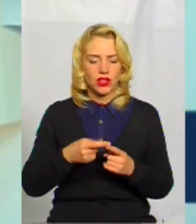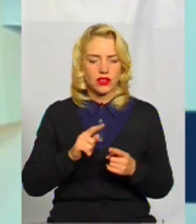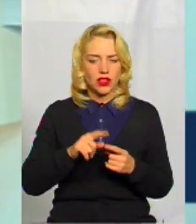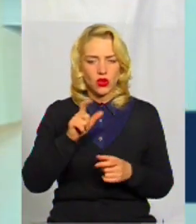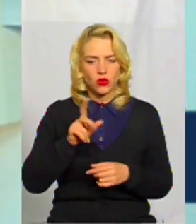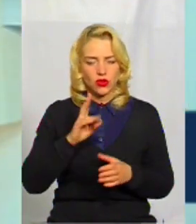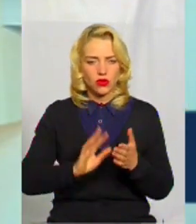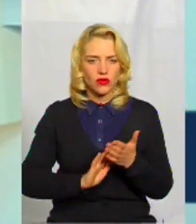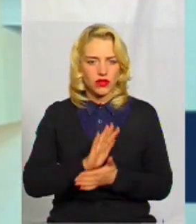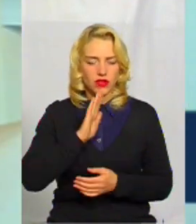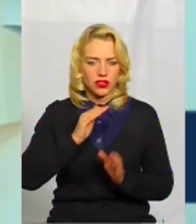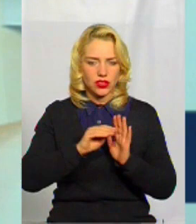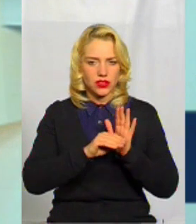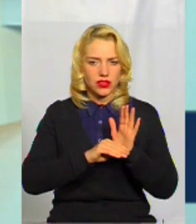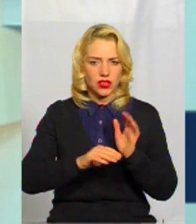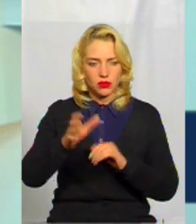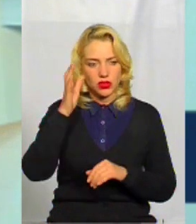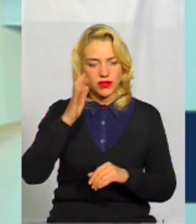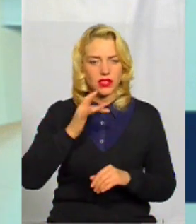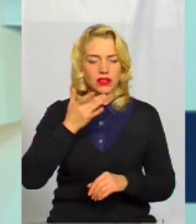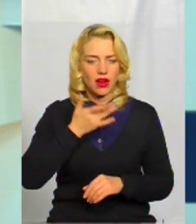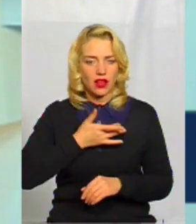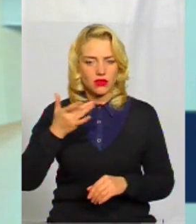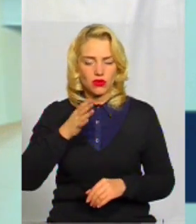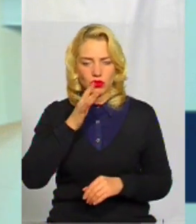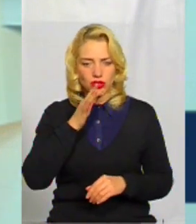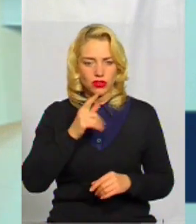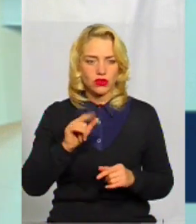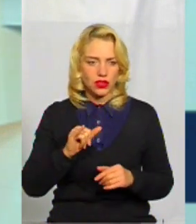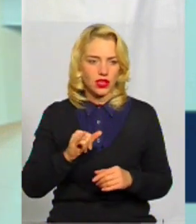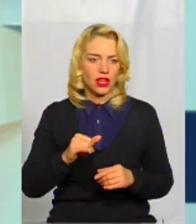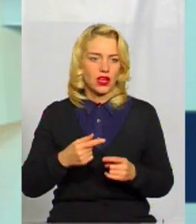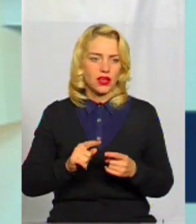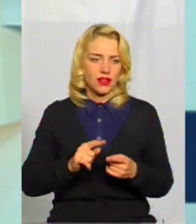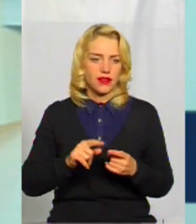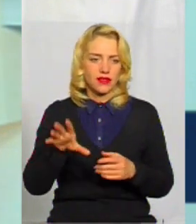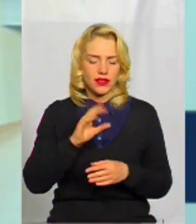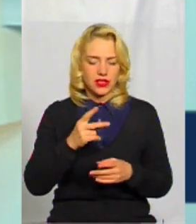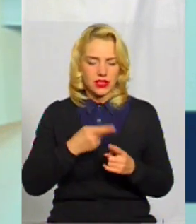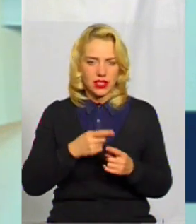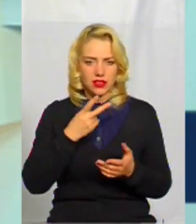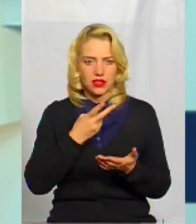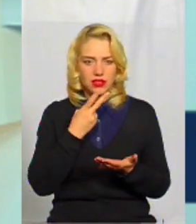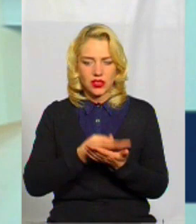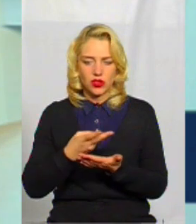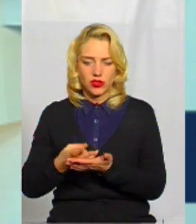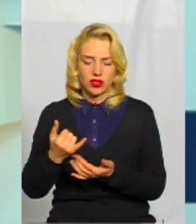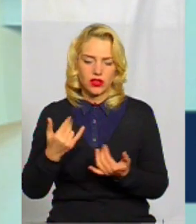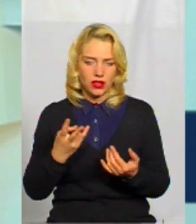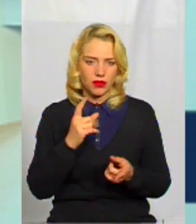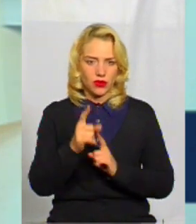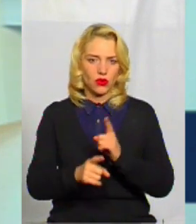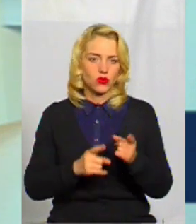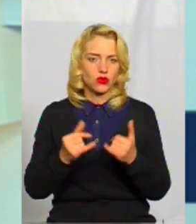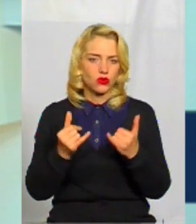саме люди, які виросли в нашій системі освітніші з радянського часу. І дійсно ці стереотипи транслюються, і їх вже треба осучаснити,